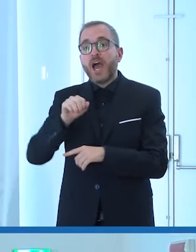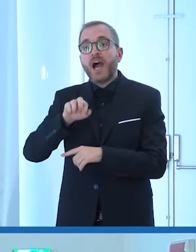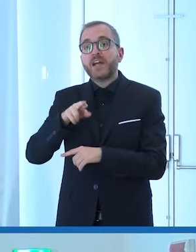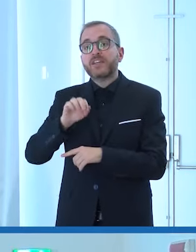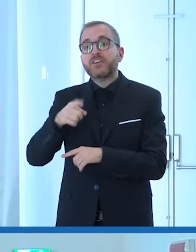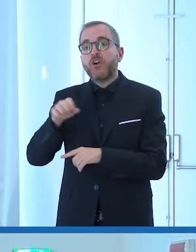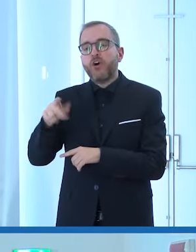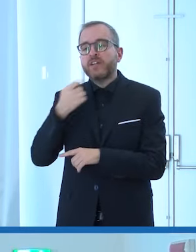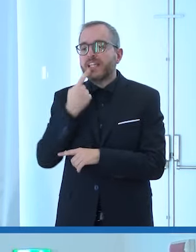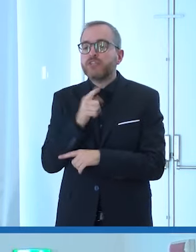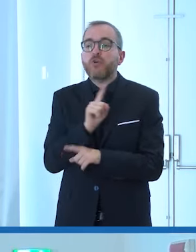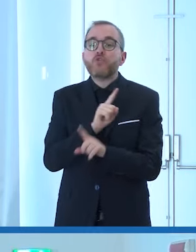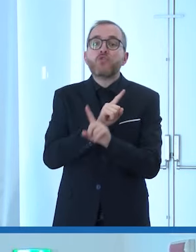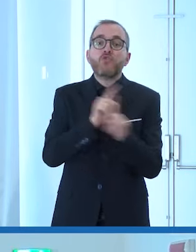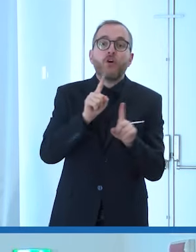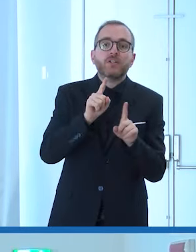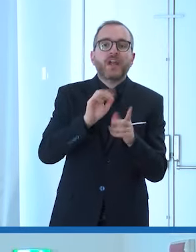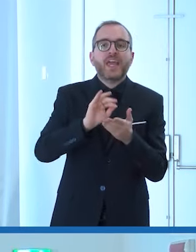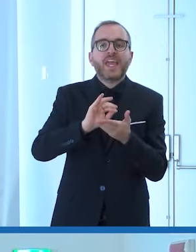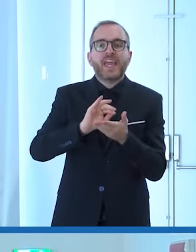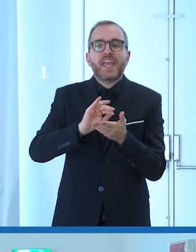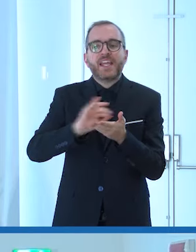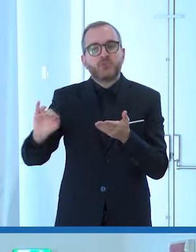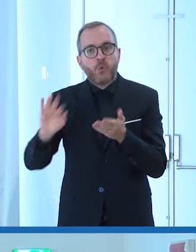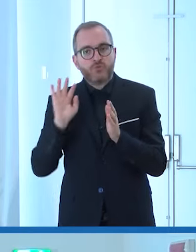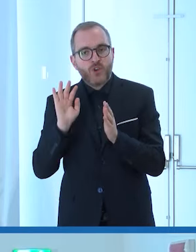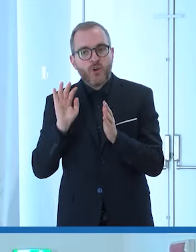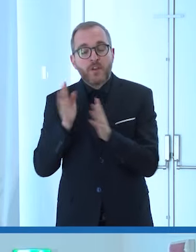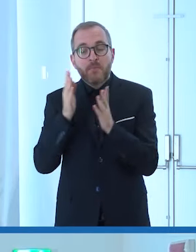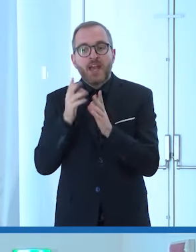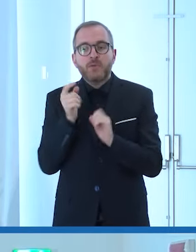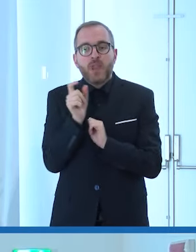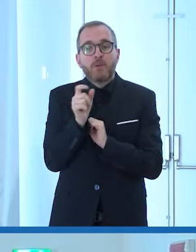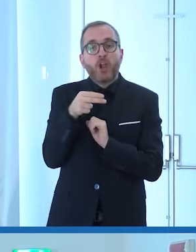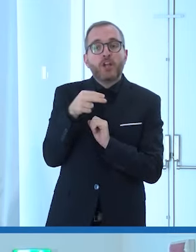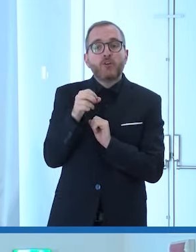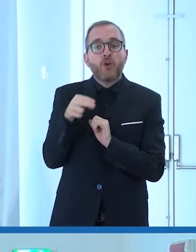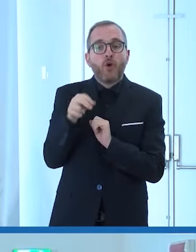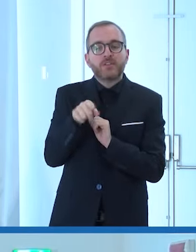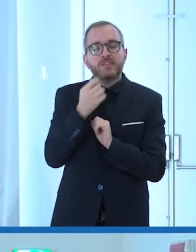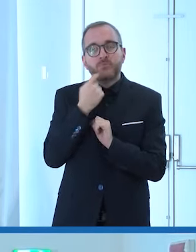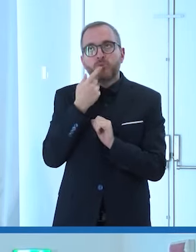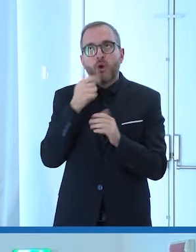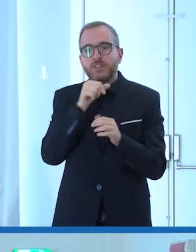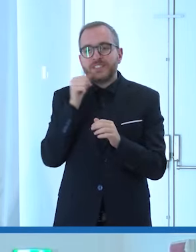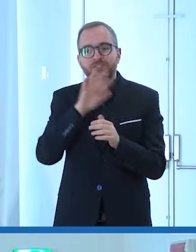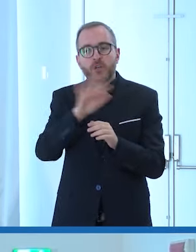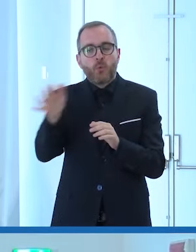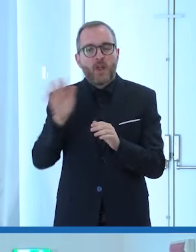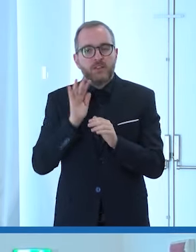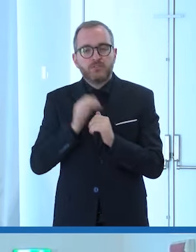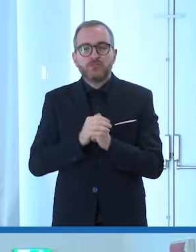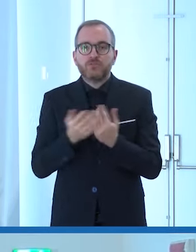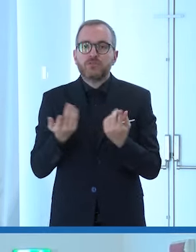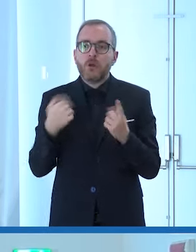esclusione magari potrebbe quel non servire meglio in questo caso con